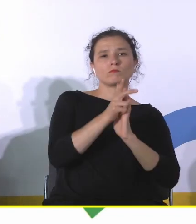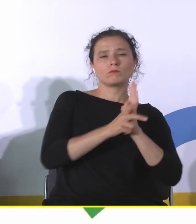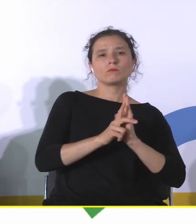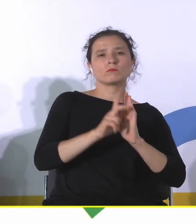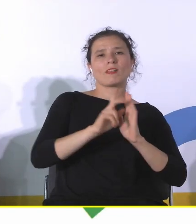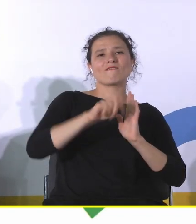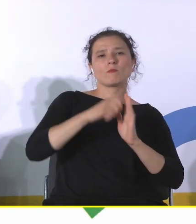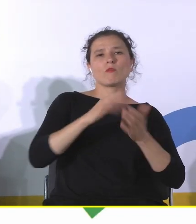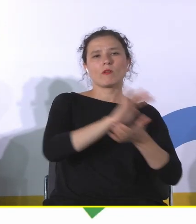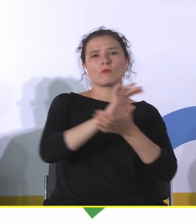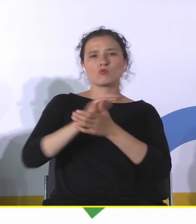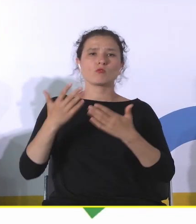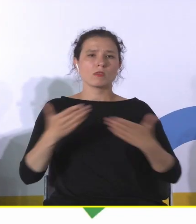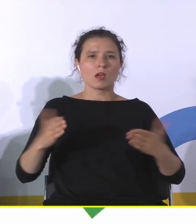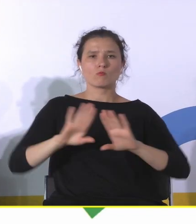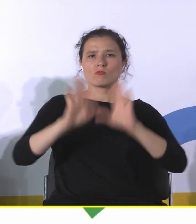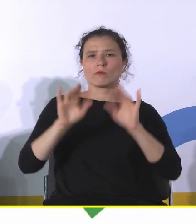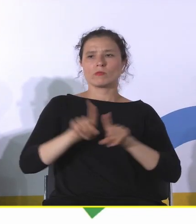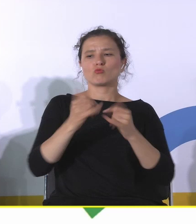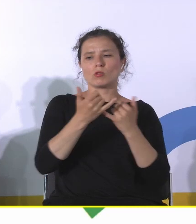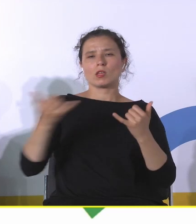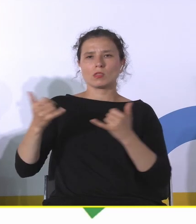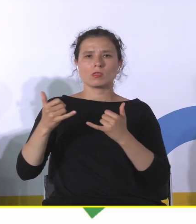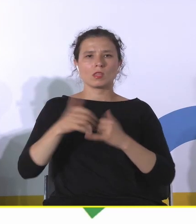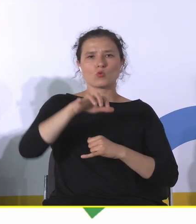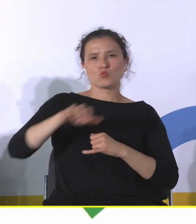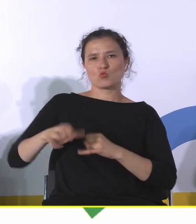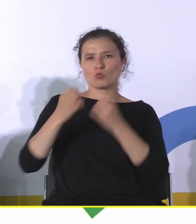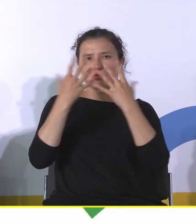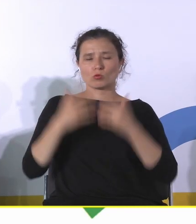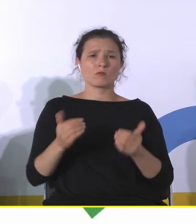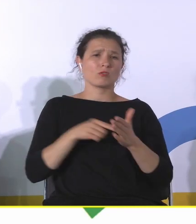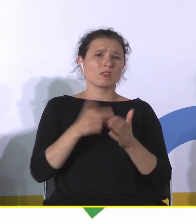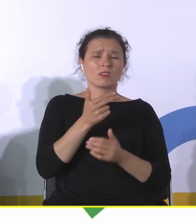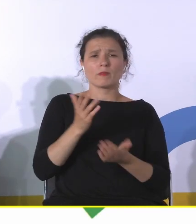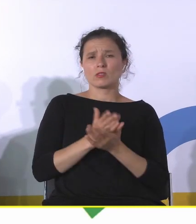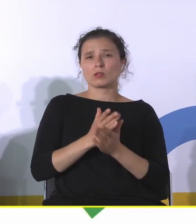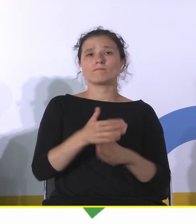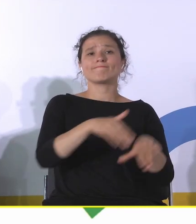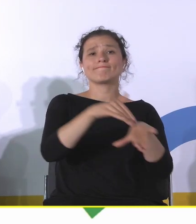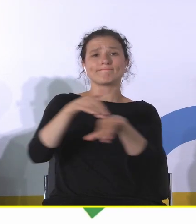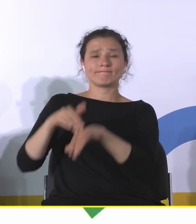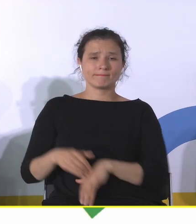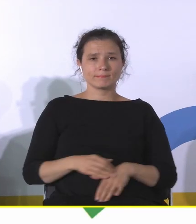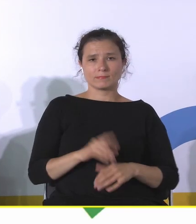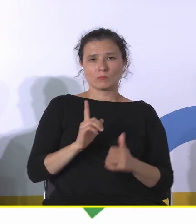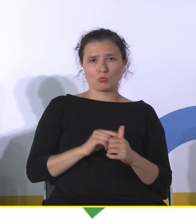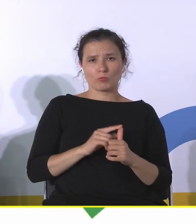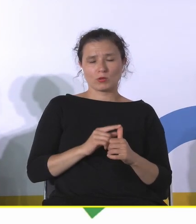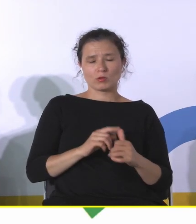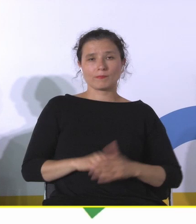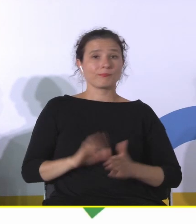placówek kultury. Ale to może by ten temat tylko zasygnalizować. Po pierwsze, na przykład